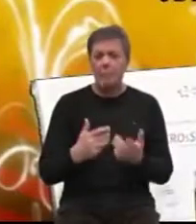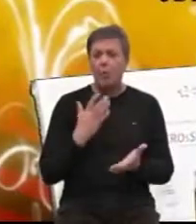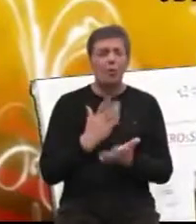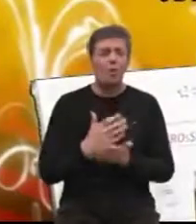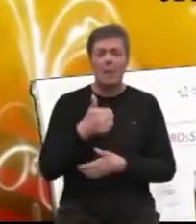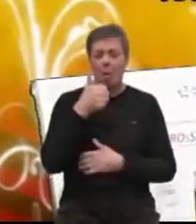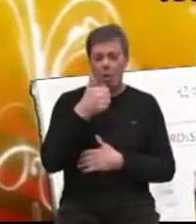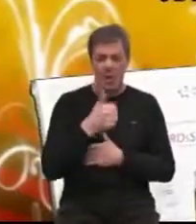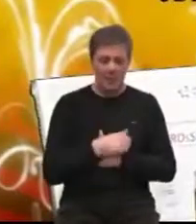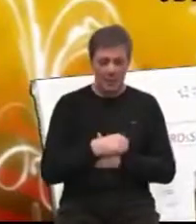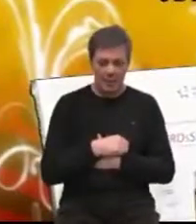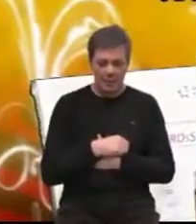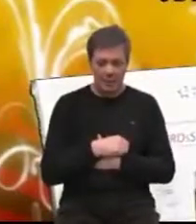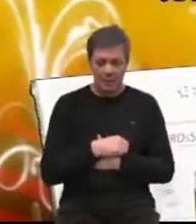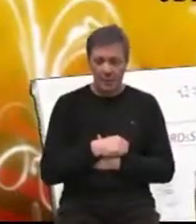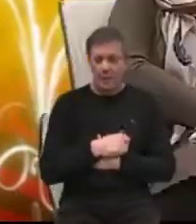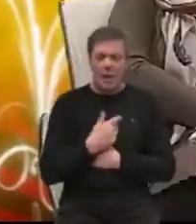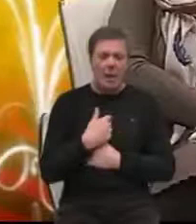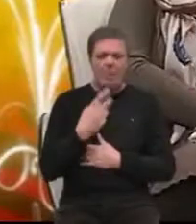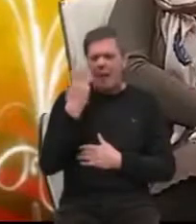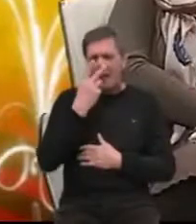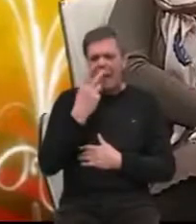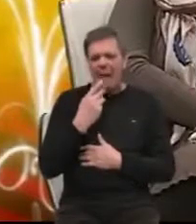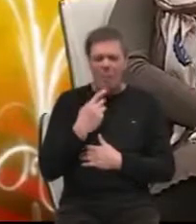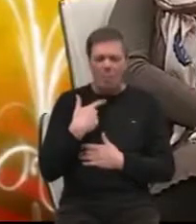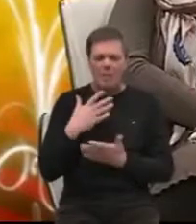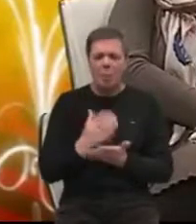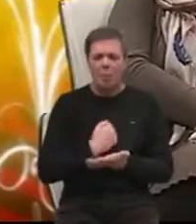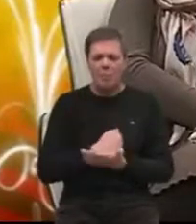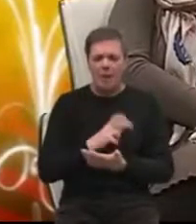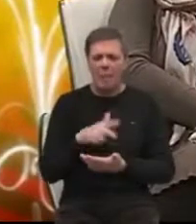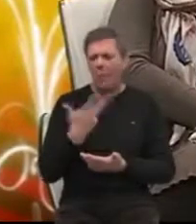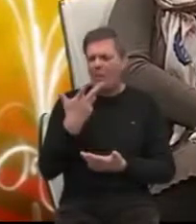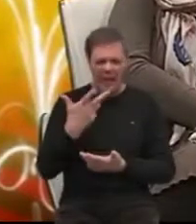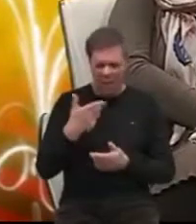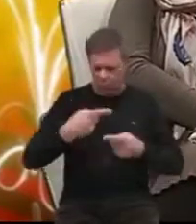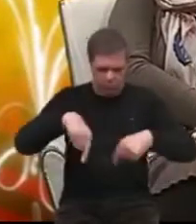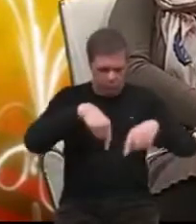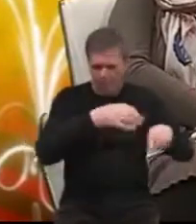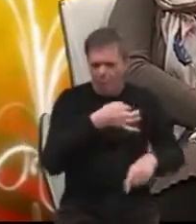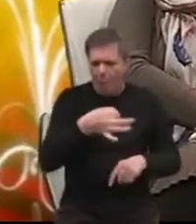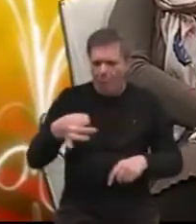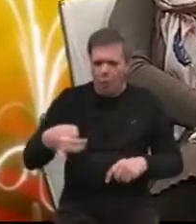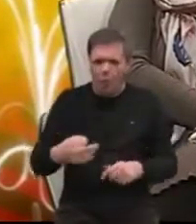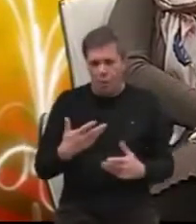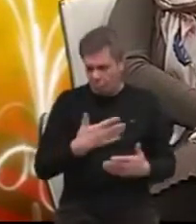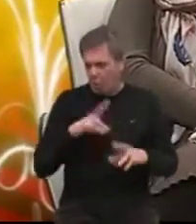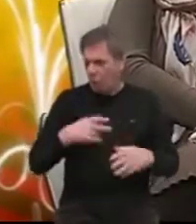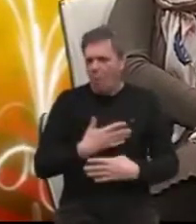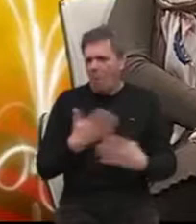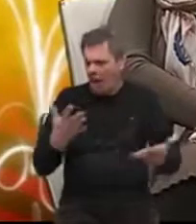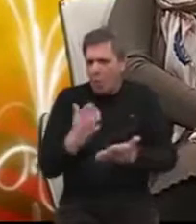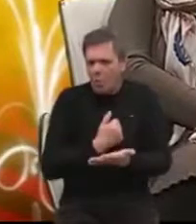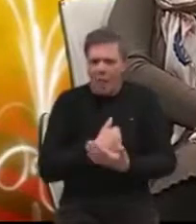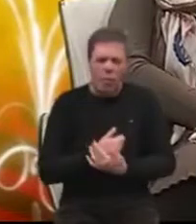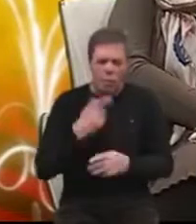republjenci je jedna. Mi naravno smo uspjeli, imamo tri podružnice, tako što je već veliki uspjeh, u zadnjih tri